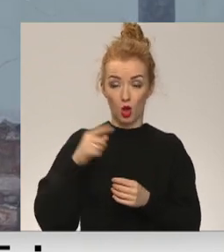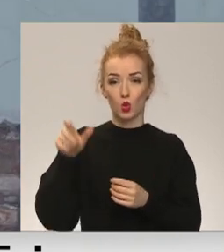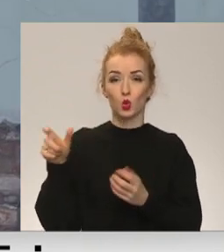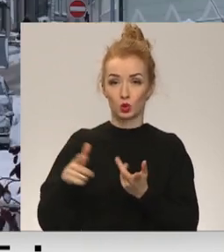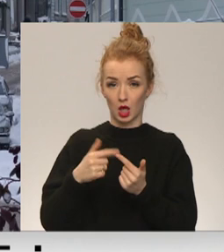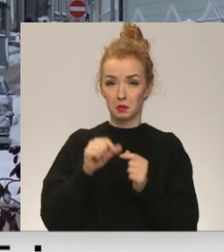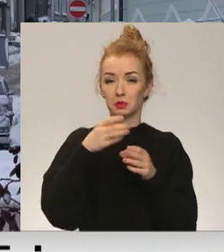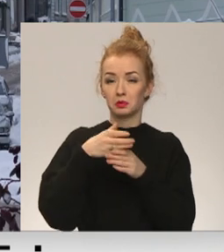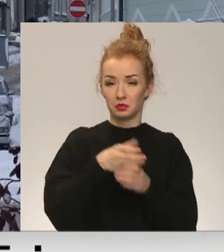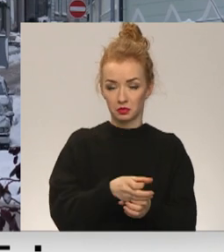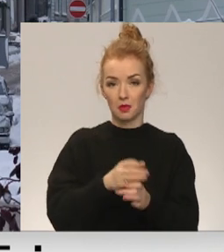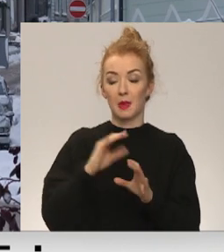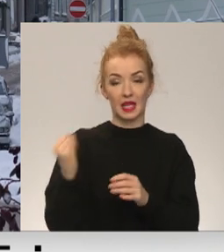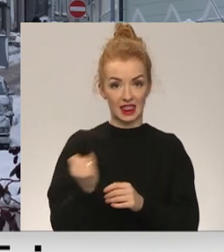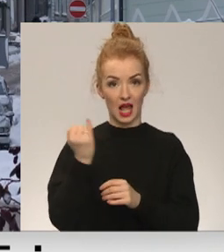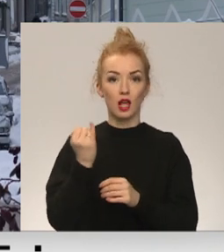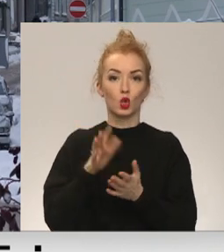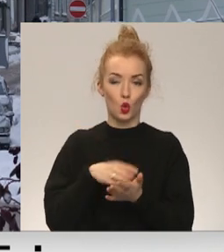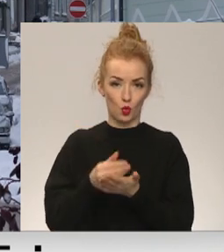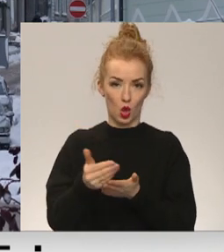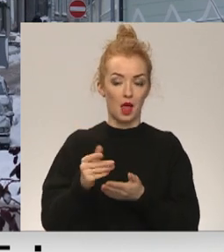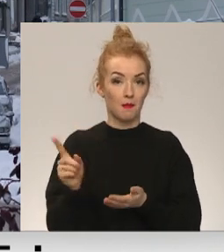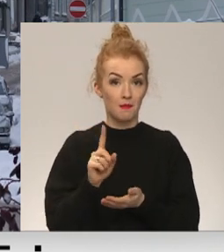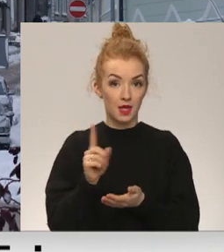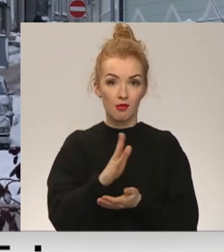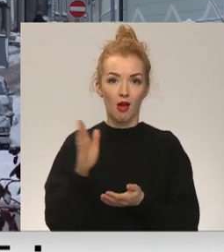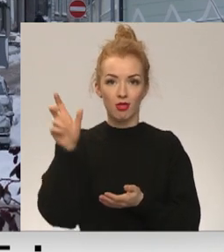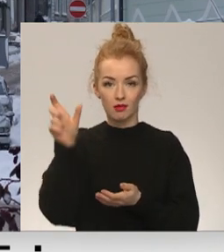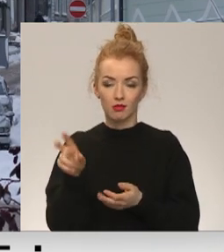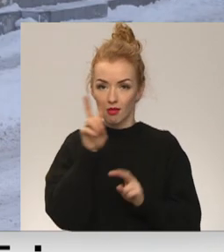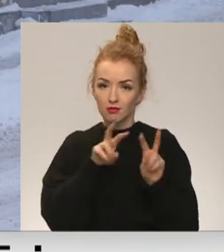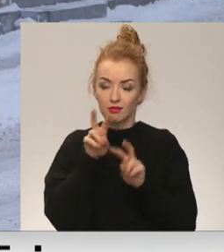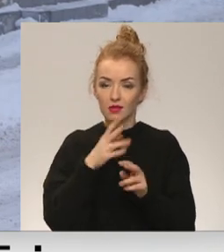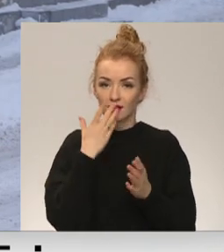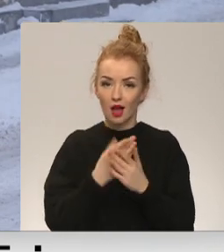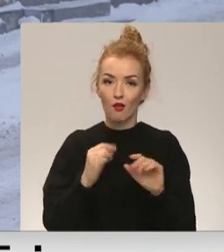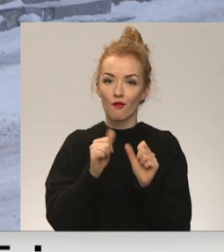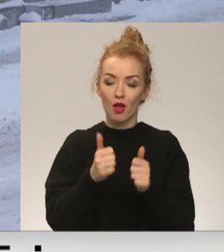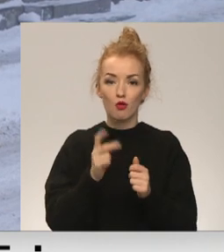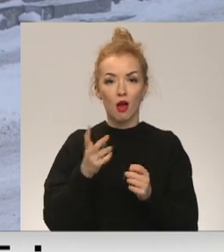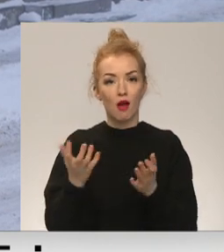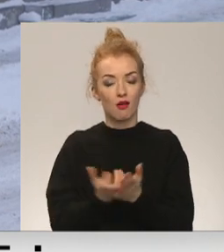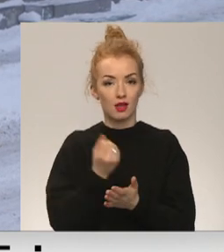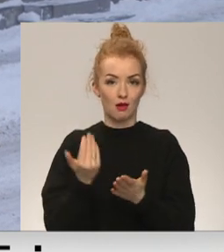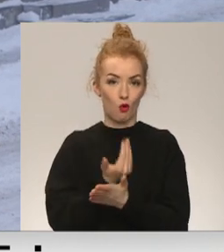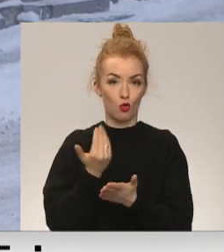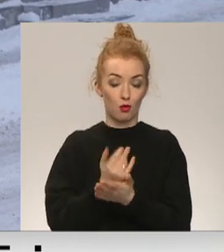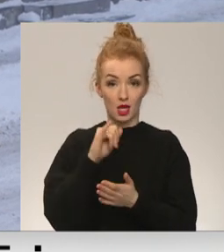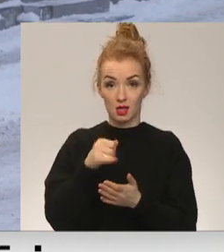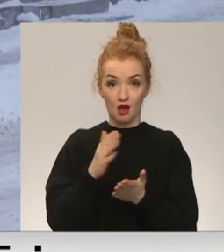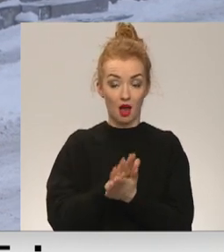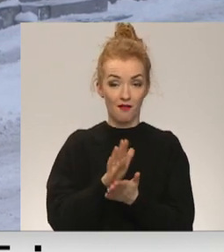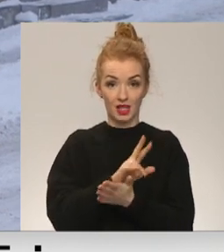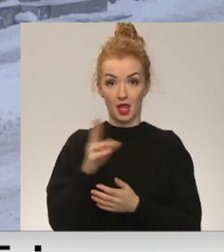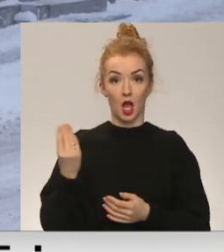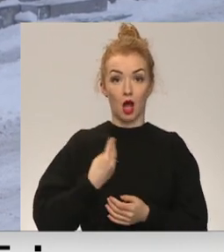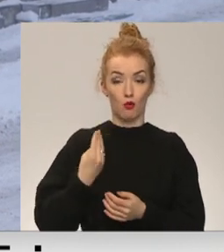interese par vietējo presi lasītājiem joprojām ir. Katrs lasītājs meklē savus ceļus, kāpēc jaunumiem tikt. Jāvīzi neabunai pati